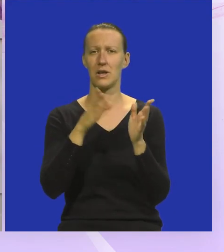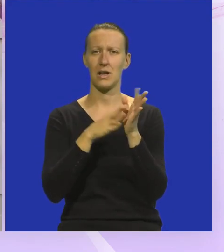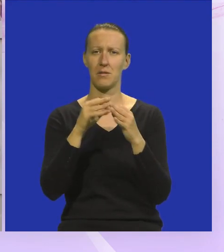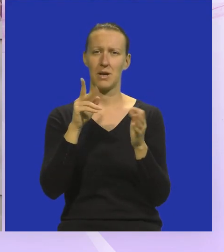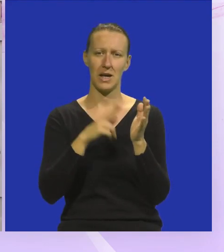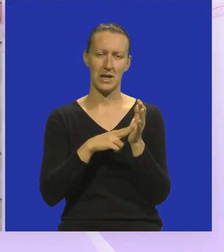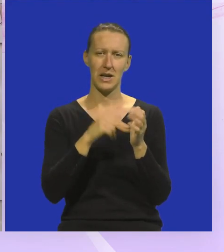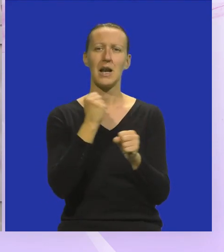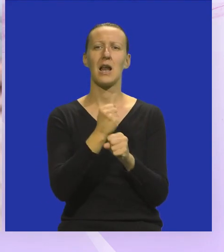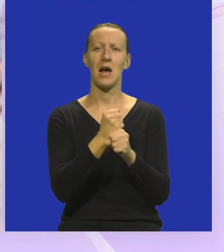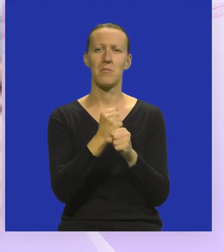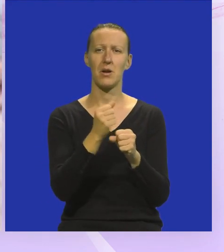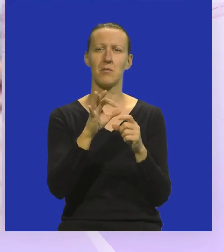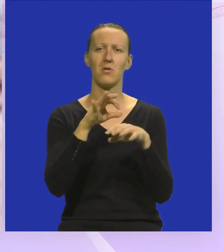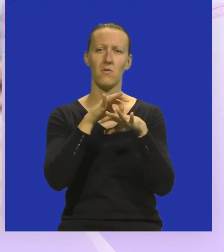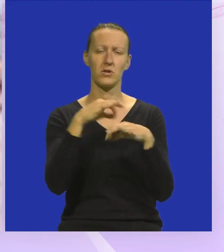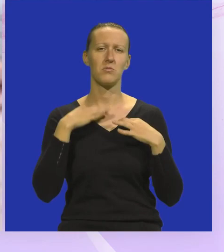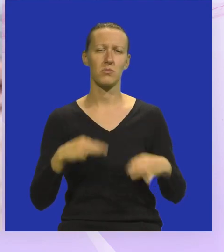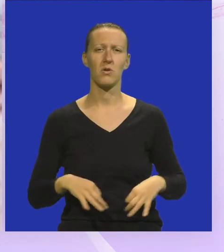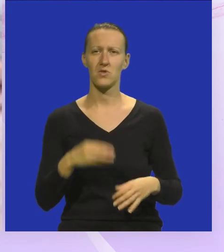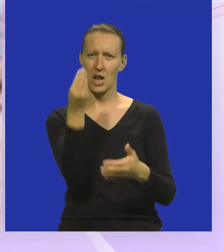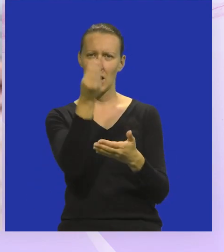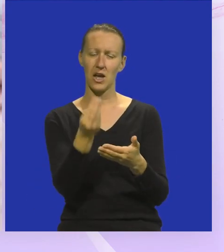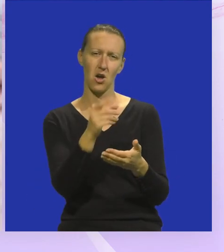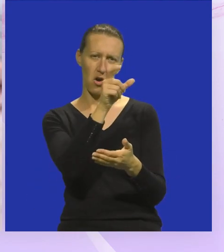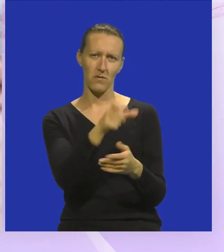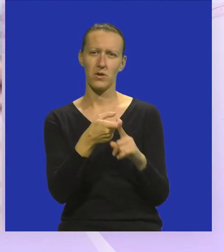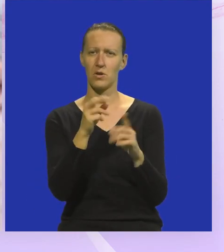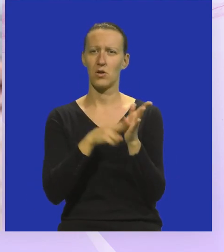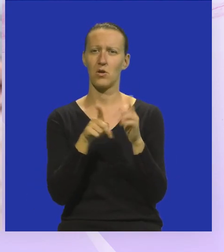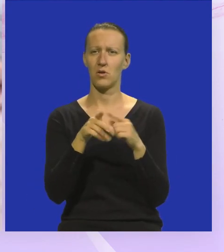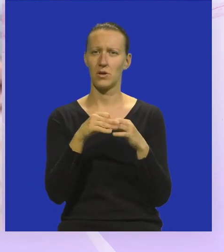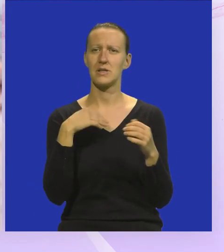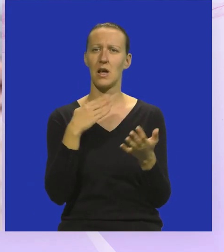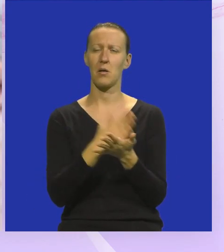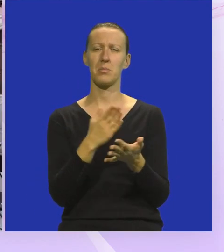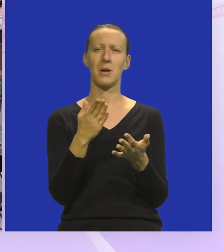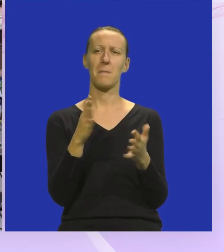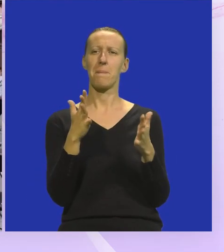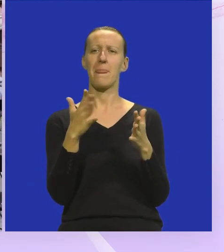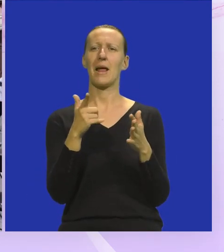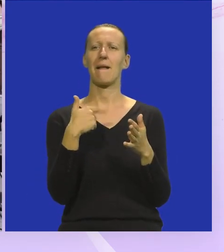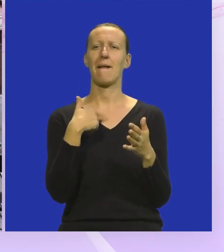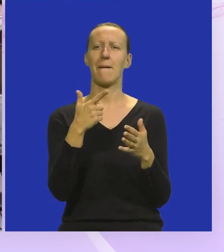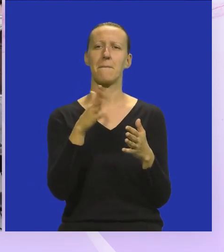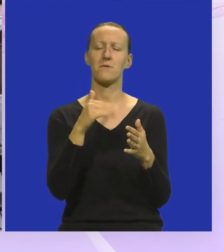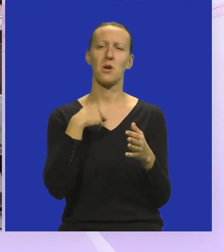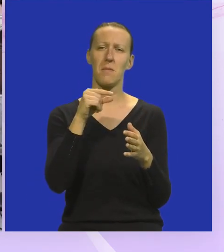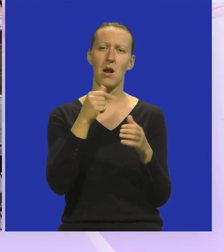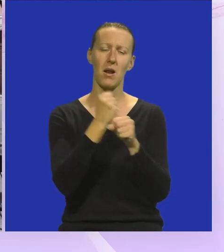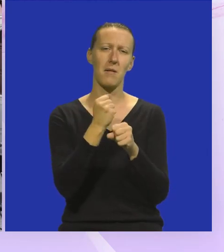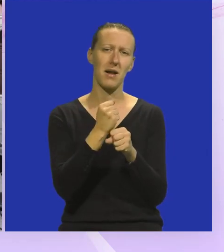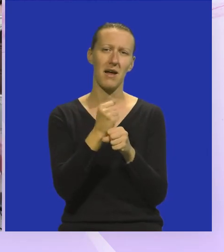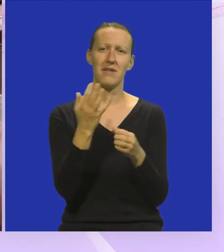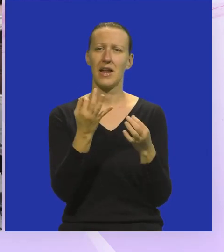de Marina, napravljene pod vodstvom profesorice likovnog Mirjane Konta. Ja sam bila uglavnom nekakav moderator, možda smo malo